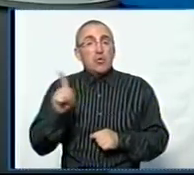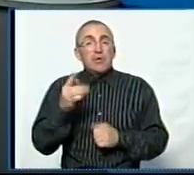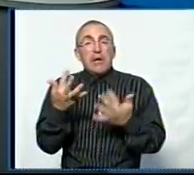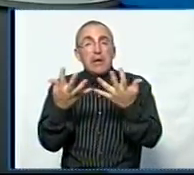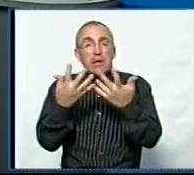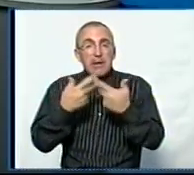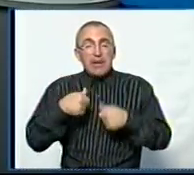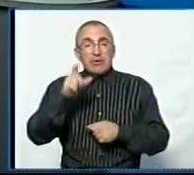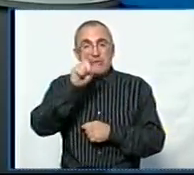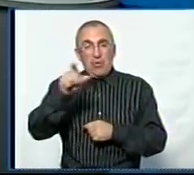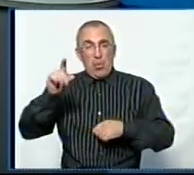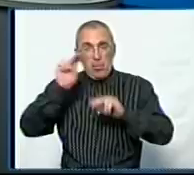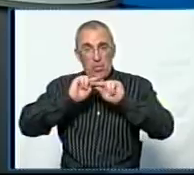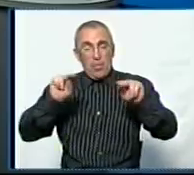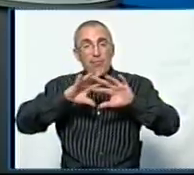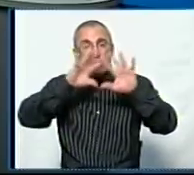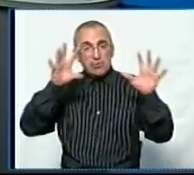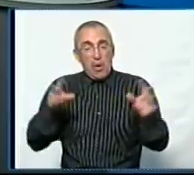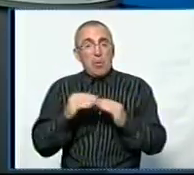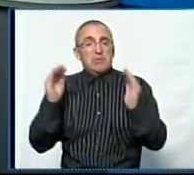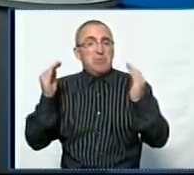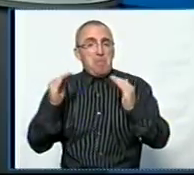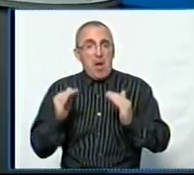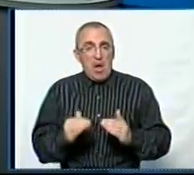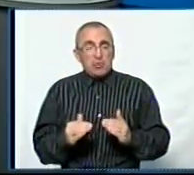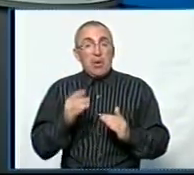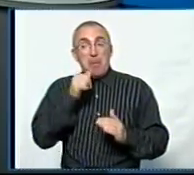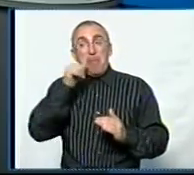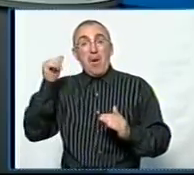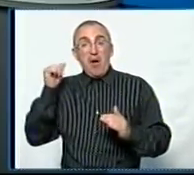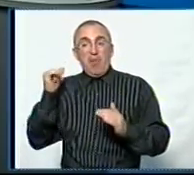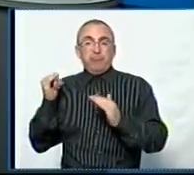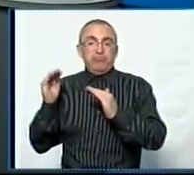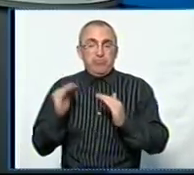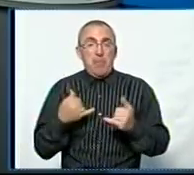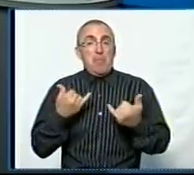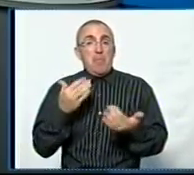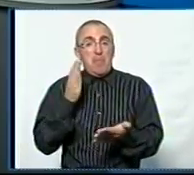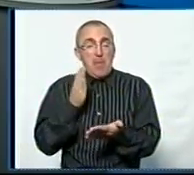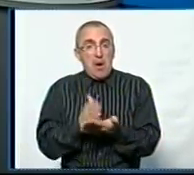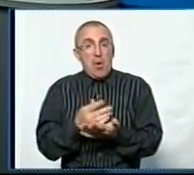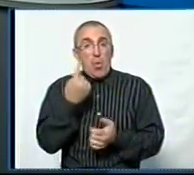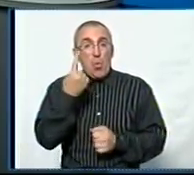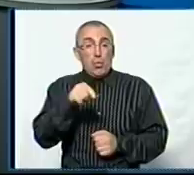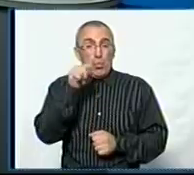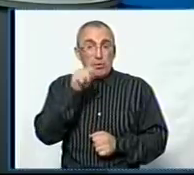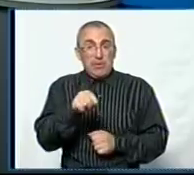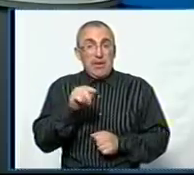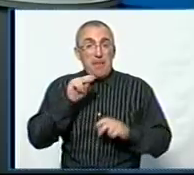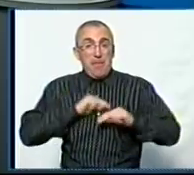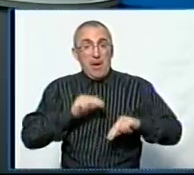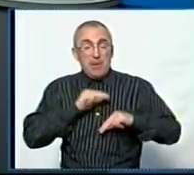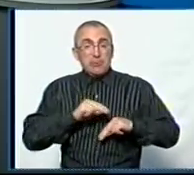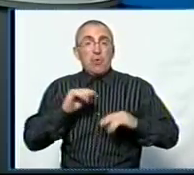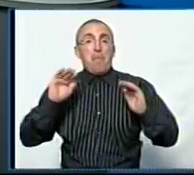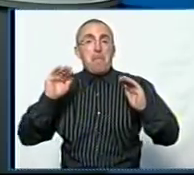педагогічних працівників загалом зменшується, порівняно з минулим роком, ми маємо на 1 тисячу працівників